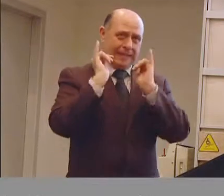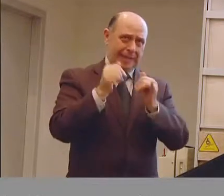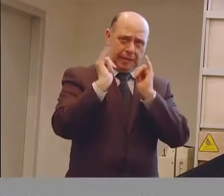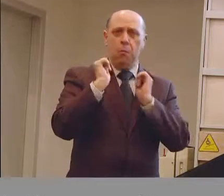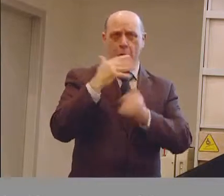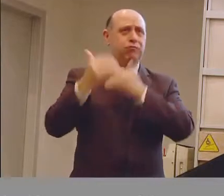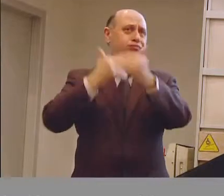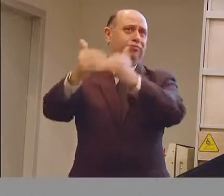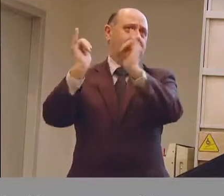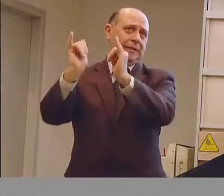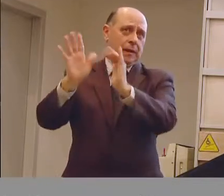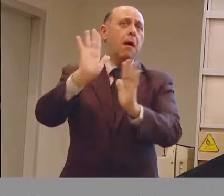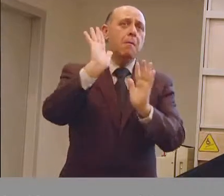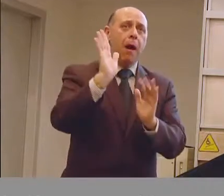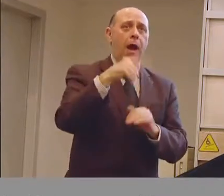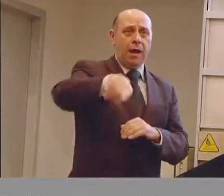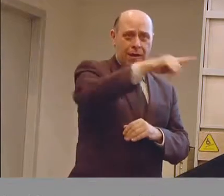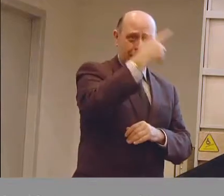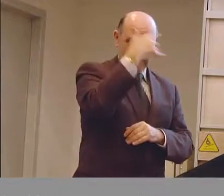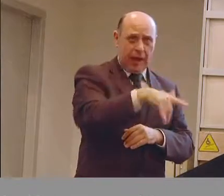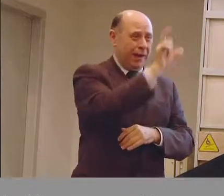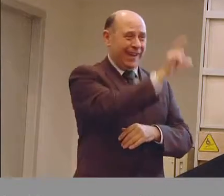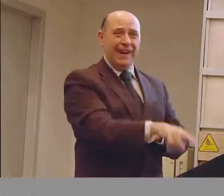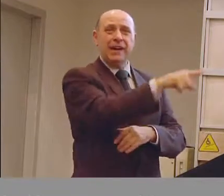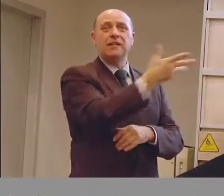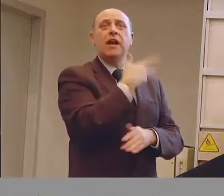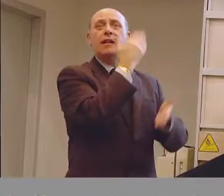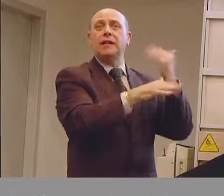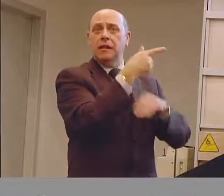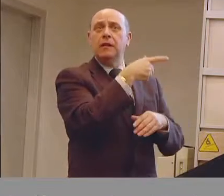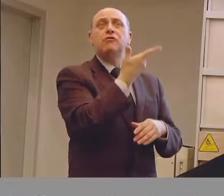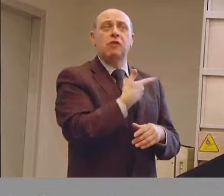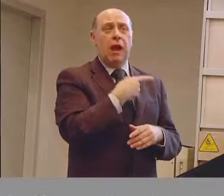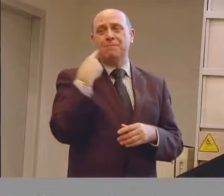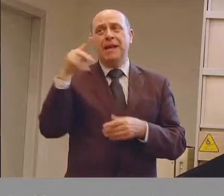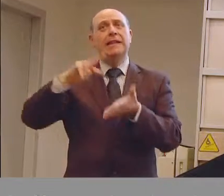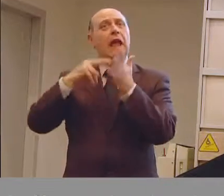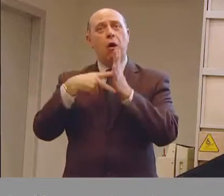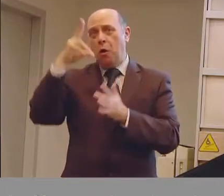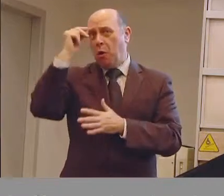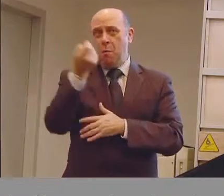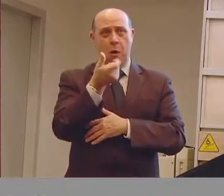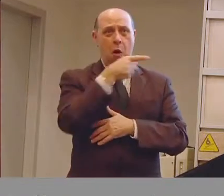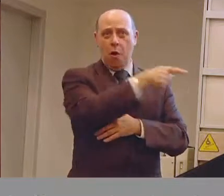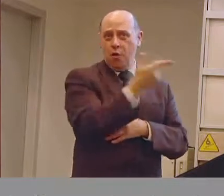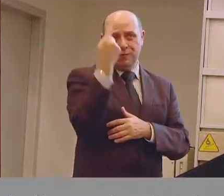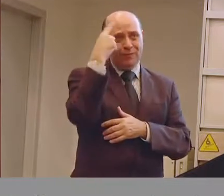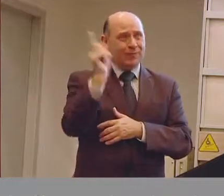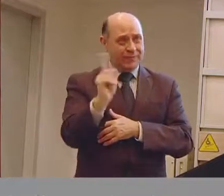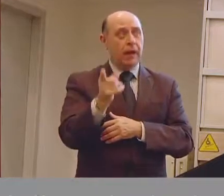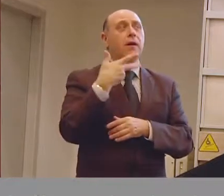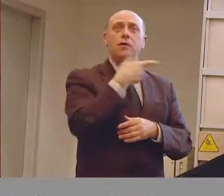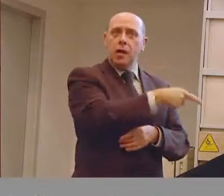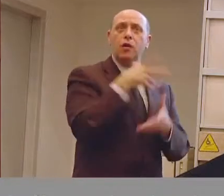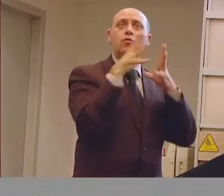a migliorare. Non ci dimentichiamo però che il nostro utente spesso ha poca familiarità con la tecnologia, molto spesso ci sono delle soluzioni a